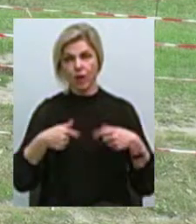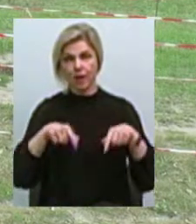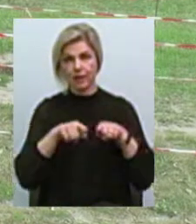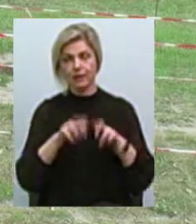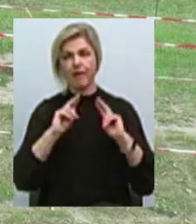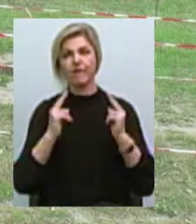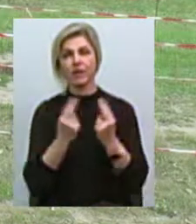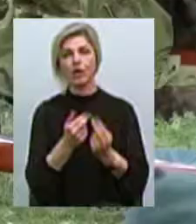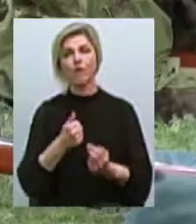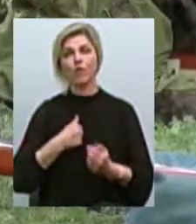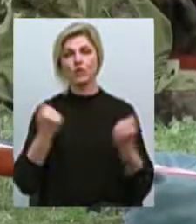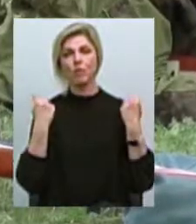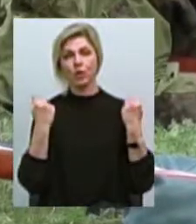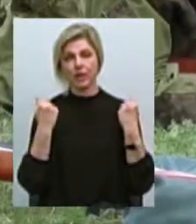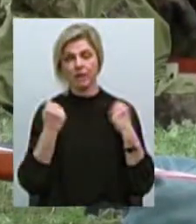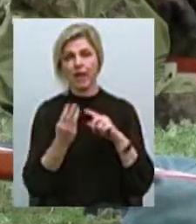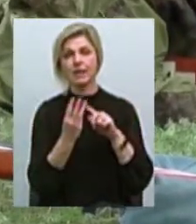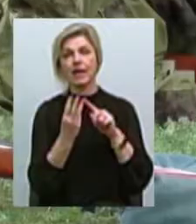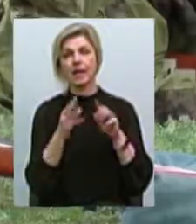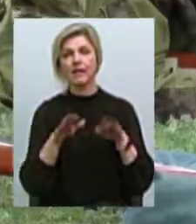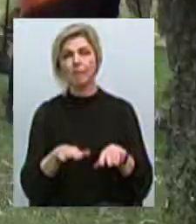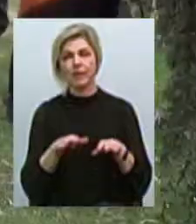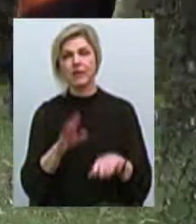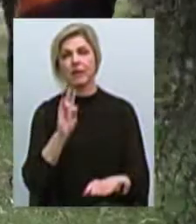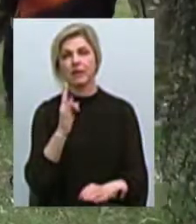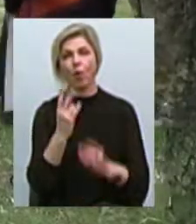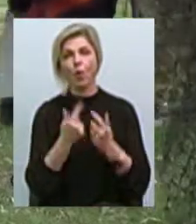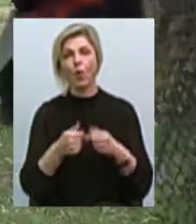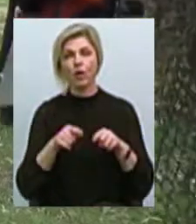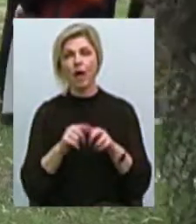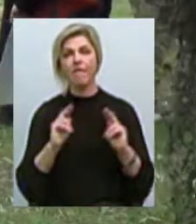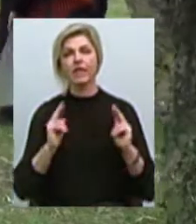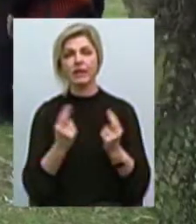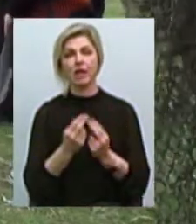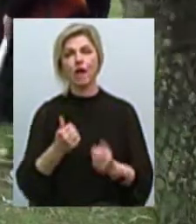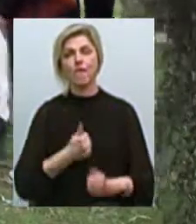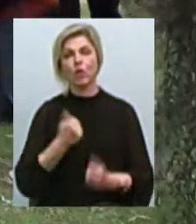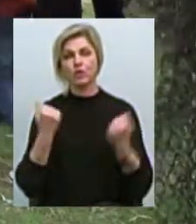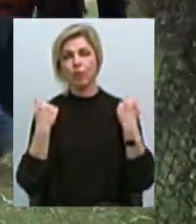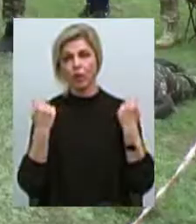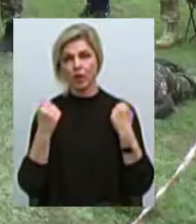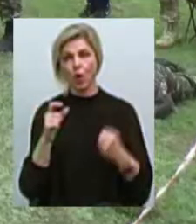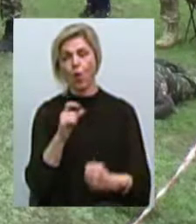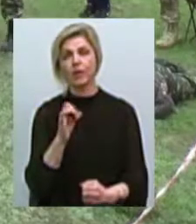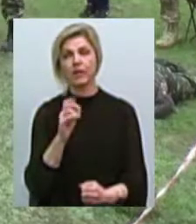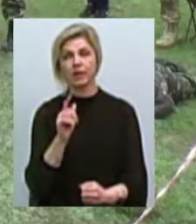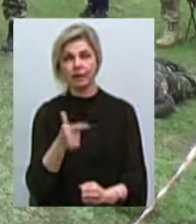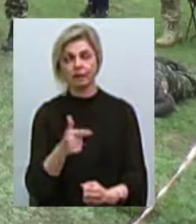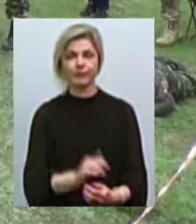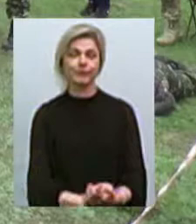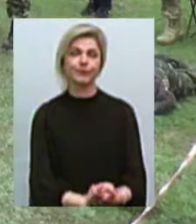військово-спортивного хортингу. Третє місце у Миколаївській організації Федерації військово-спортивного хортингу «Вимпел-1».